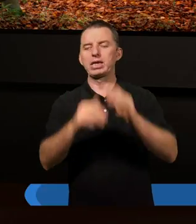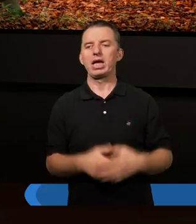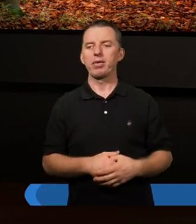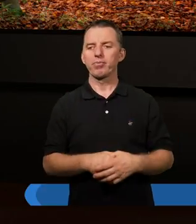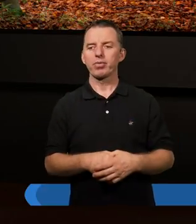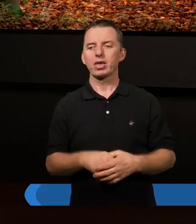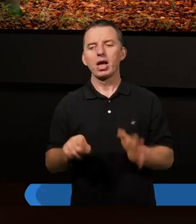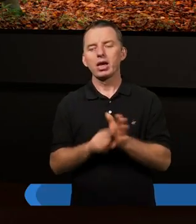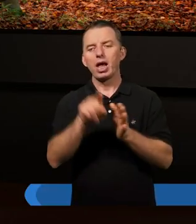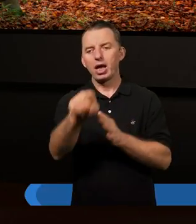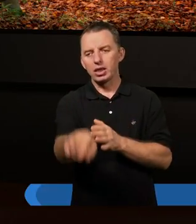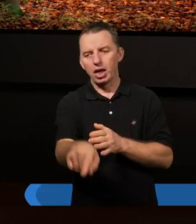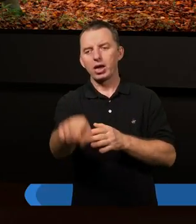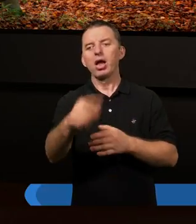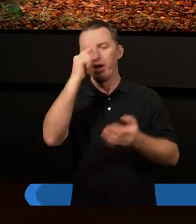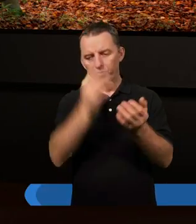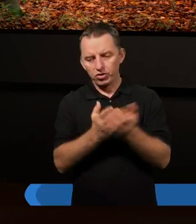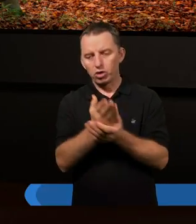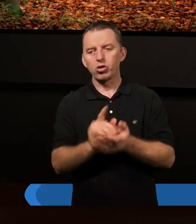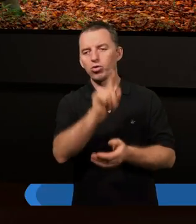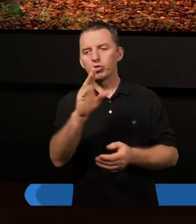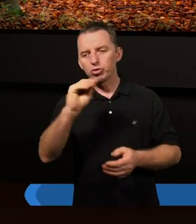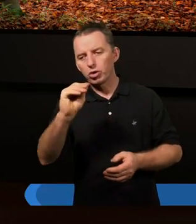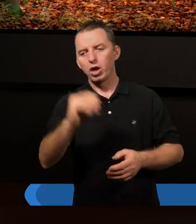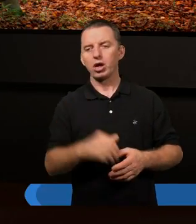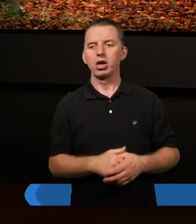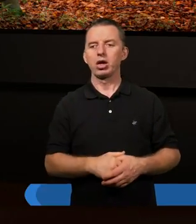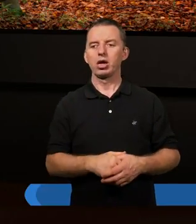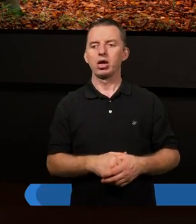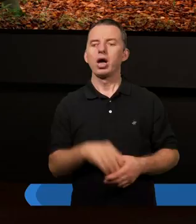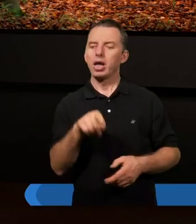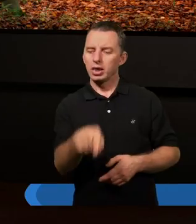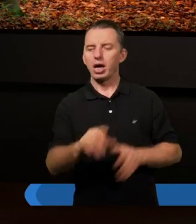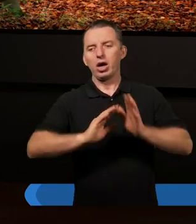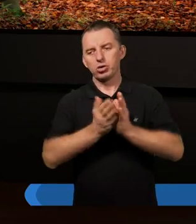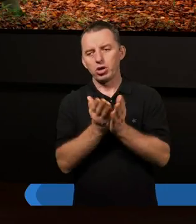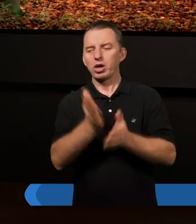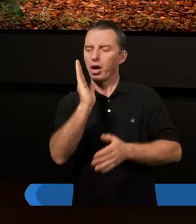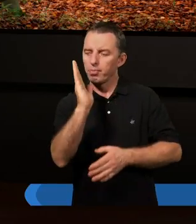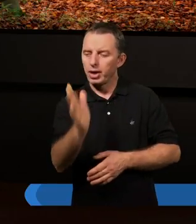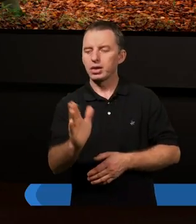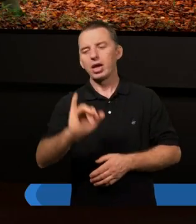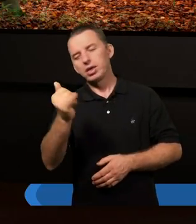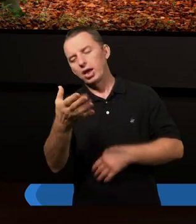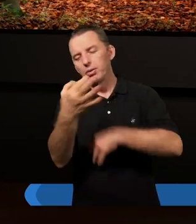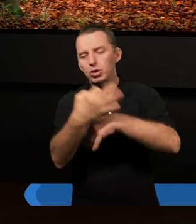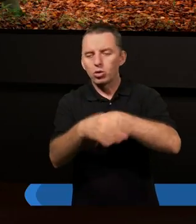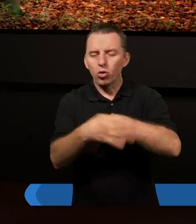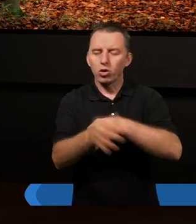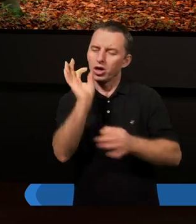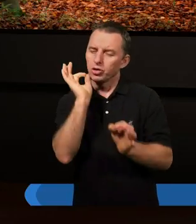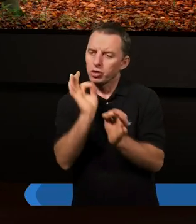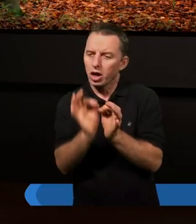I dlatego wierzę, że ta księga będzie jakimś szczególnym,